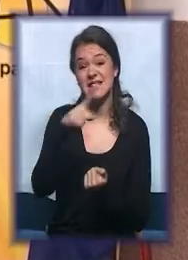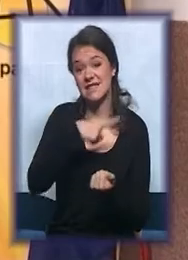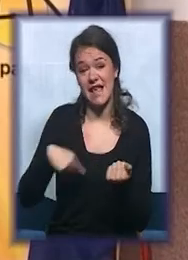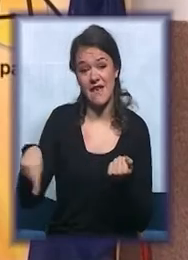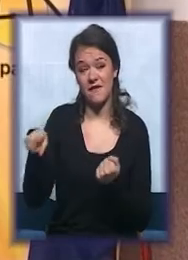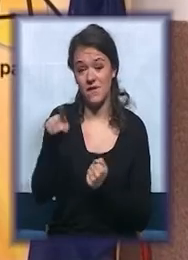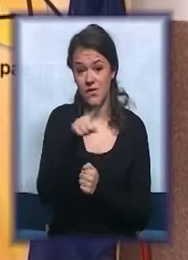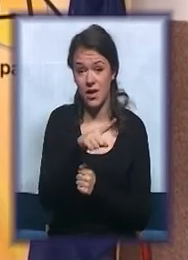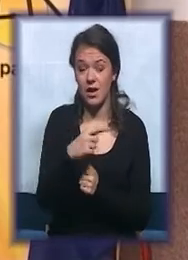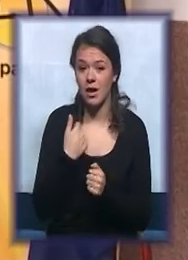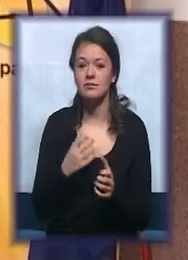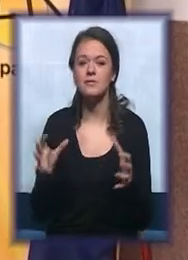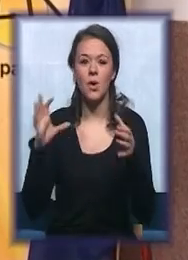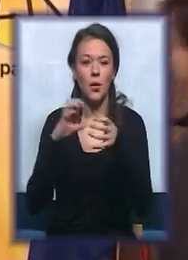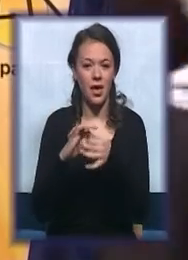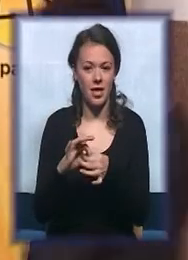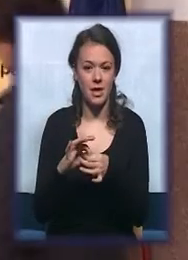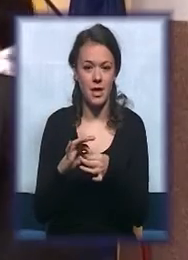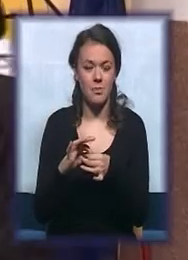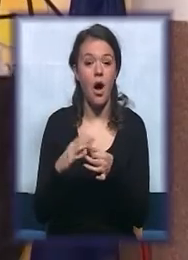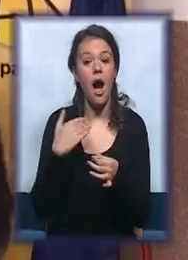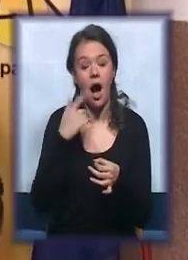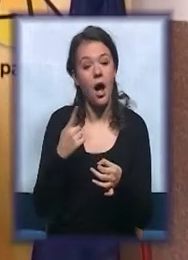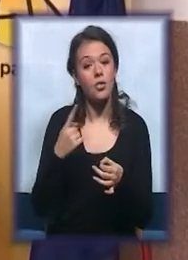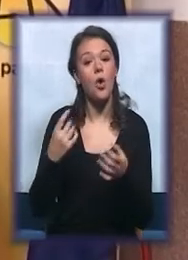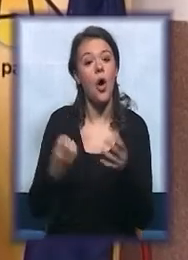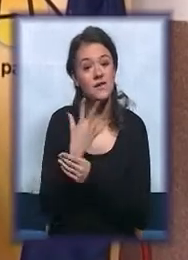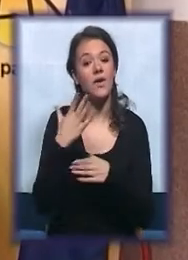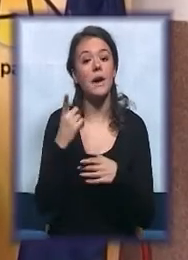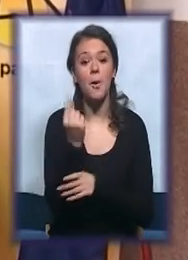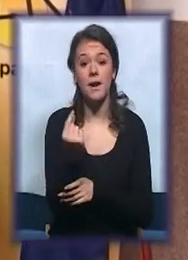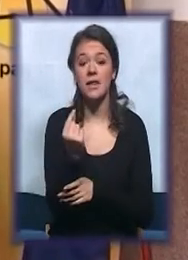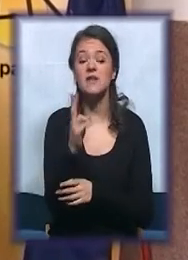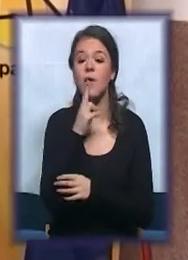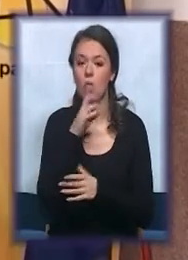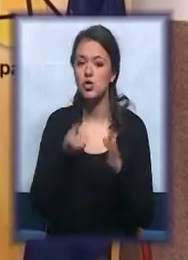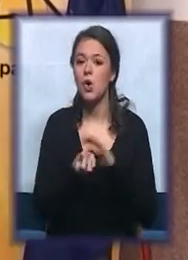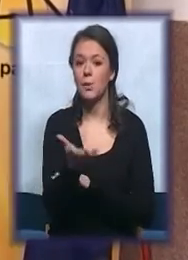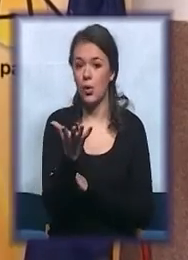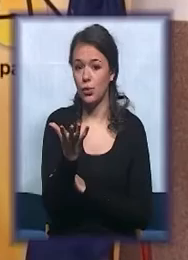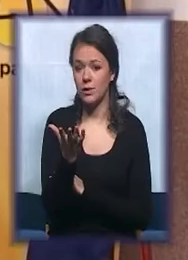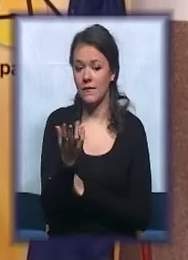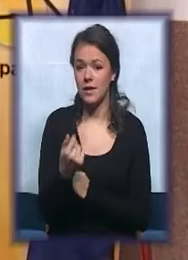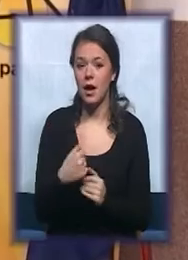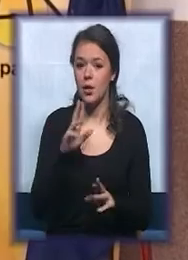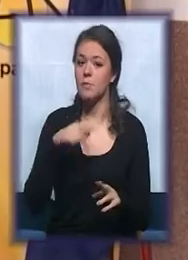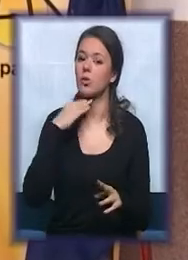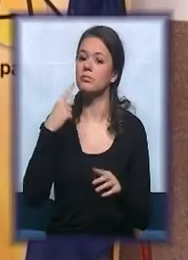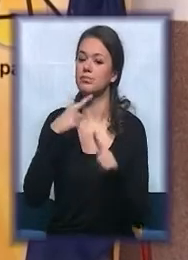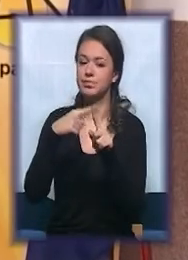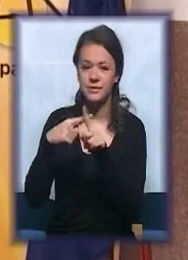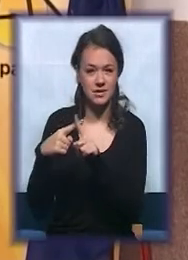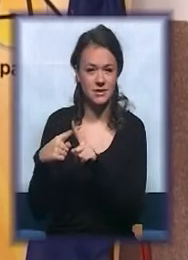ujedinimo, odnosno ukoliko ostvarimo partnerstva koje su produktivne. Tako da verujem da ćemo u najboljem